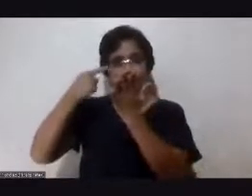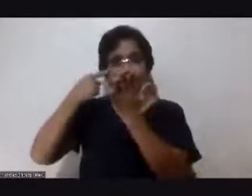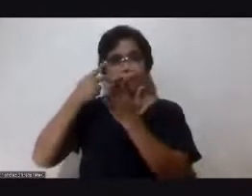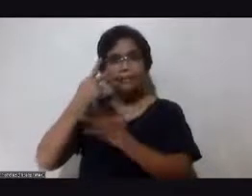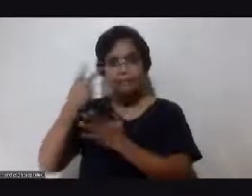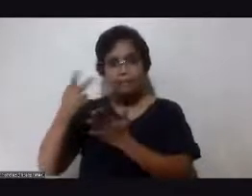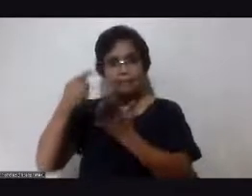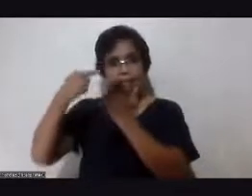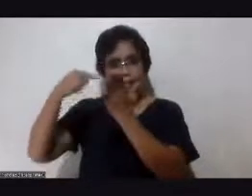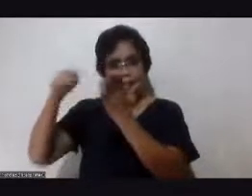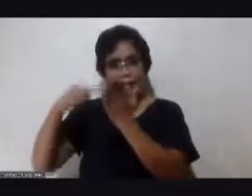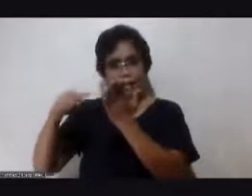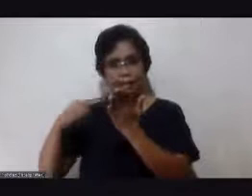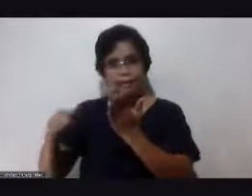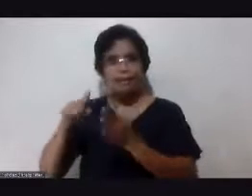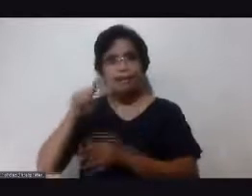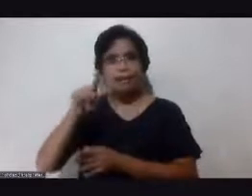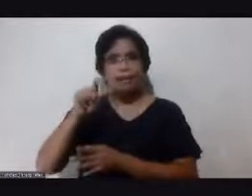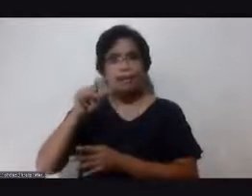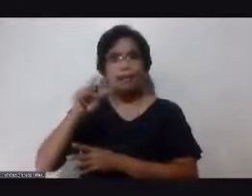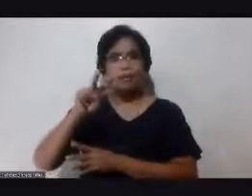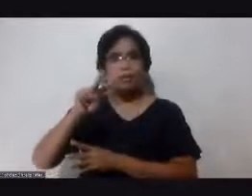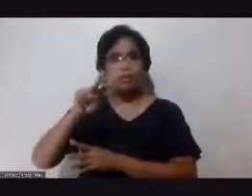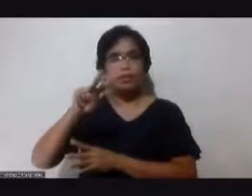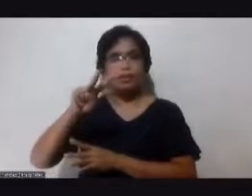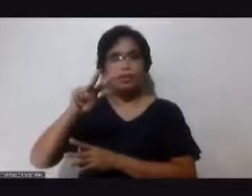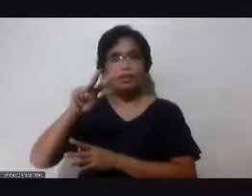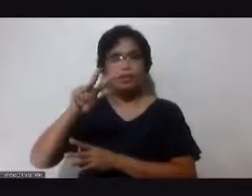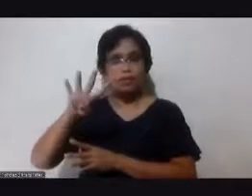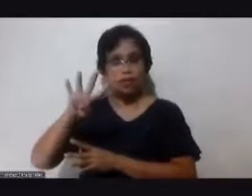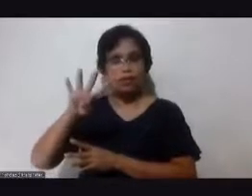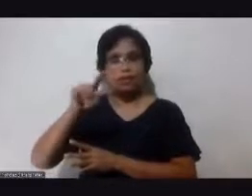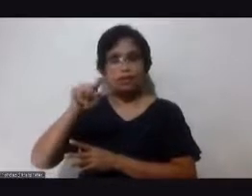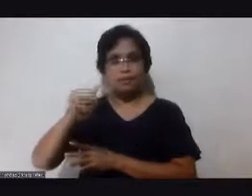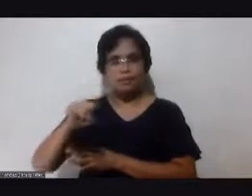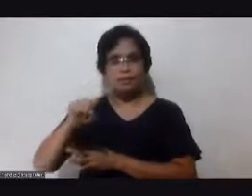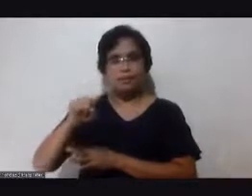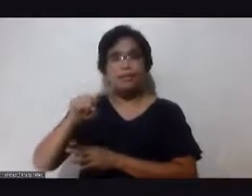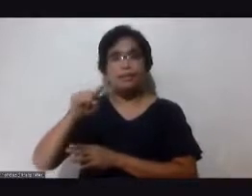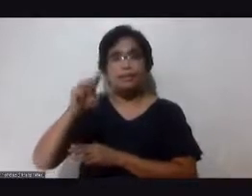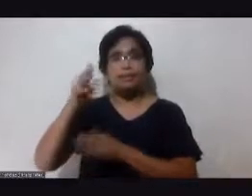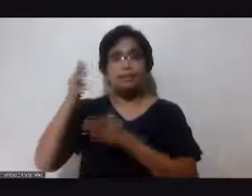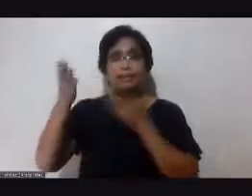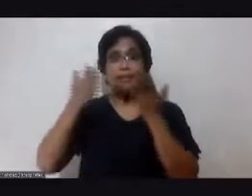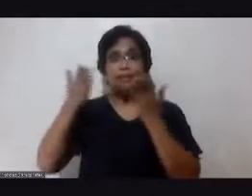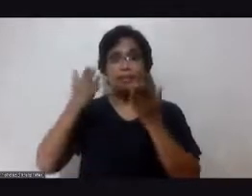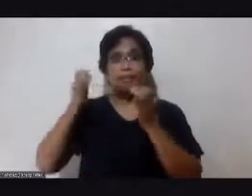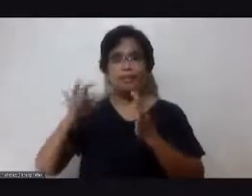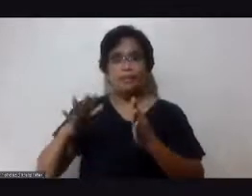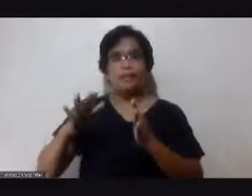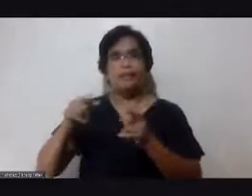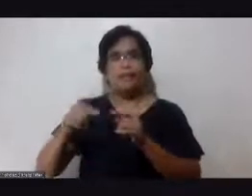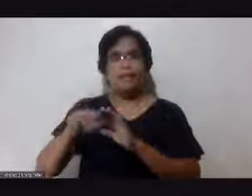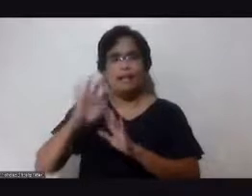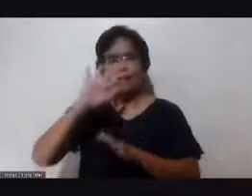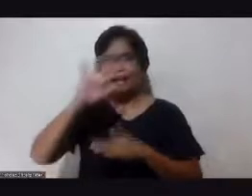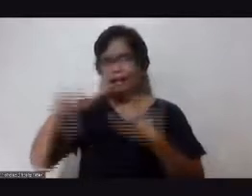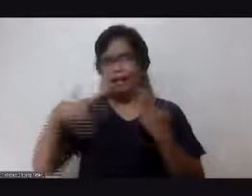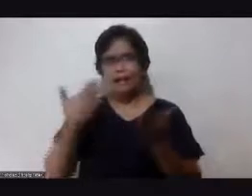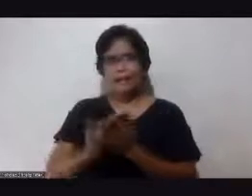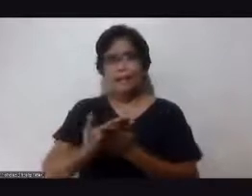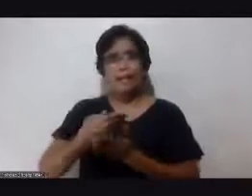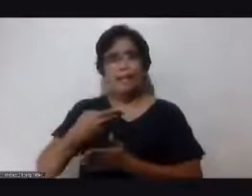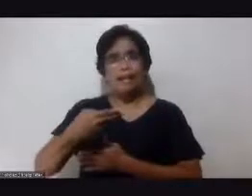clinic 124 parish servers lahat po sila hypertensive at diabetic